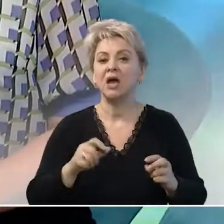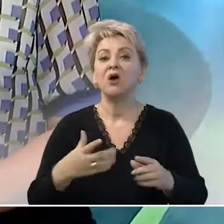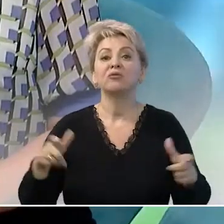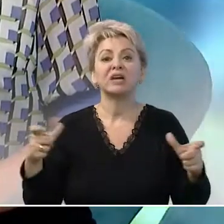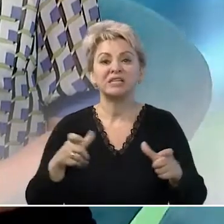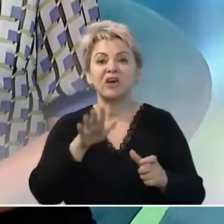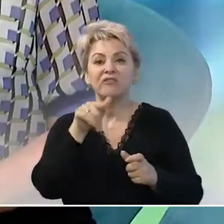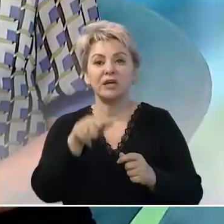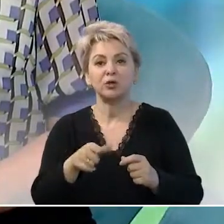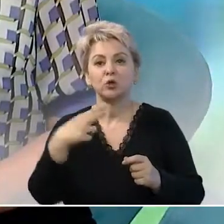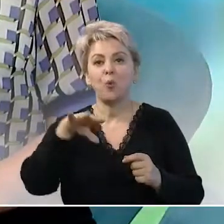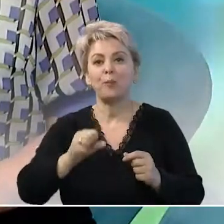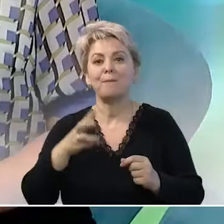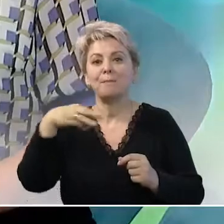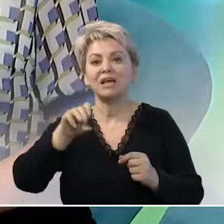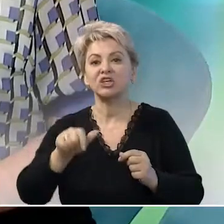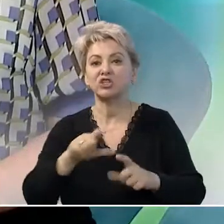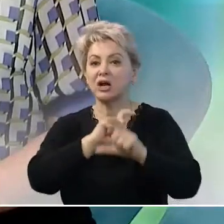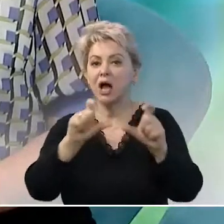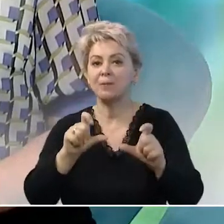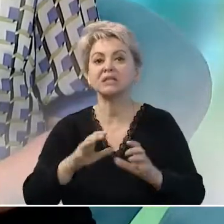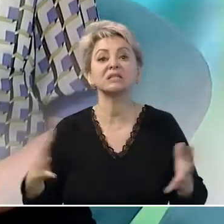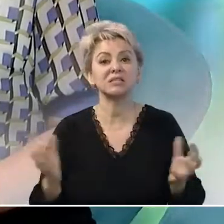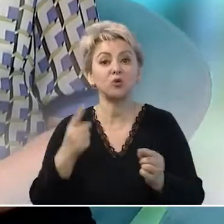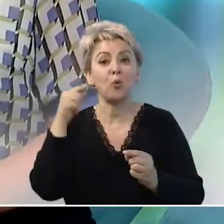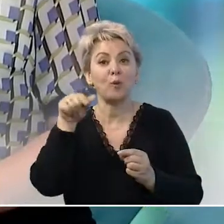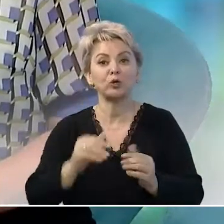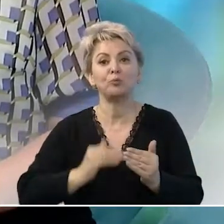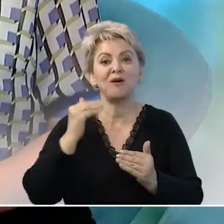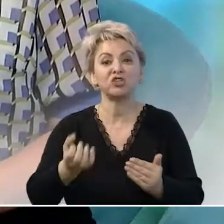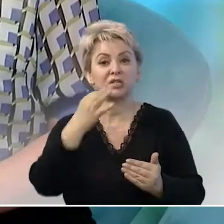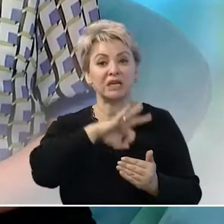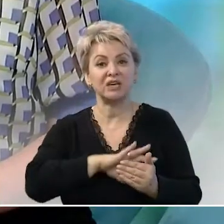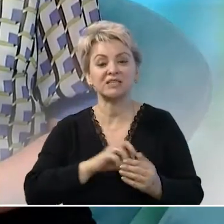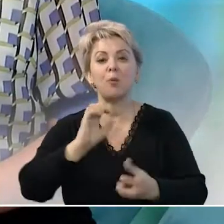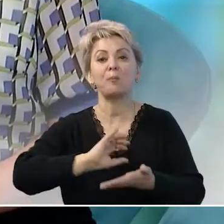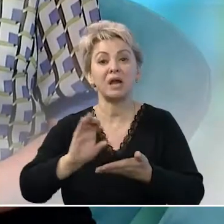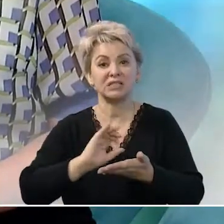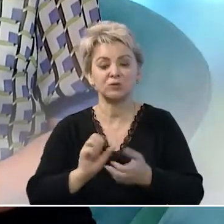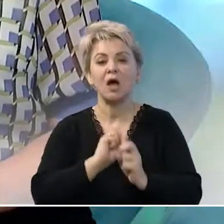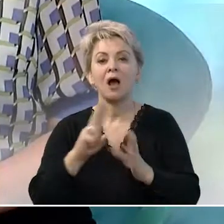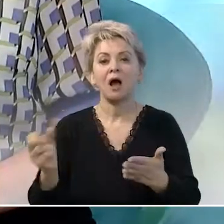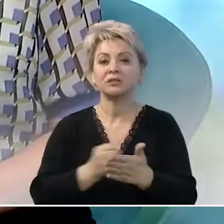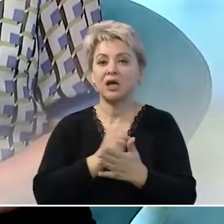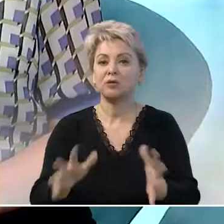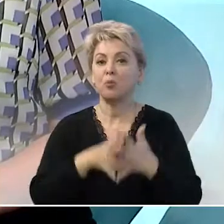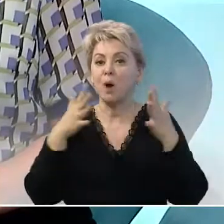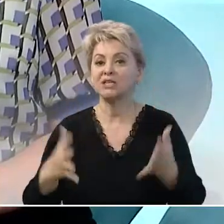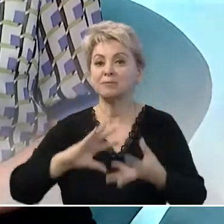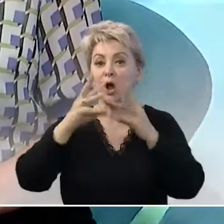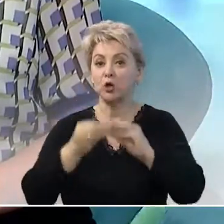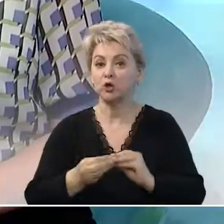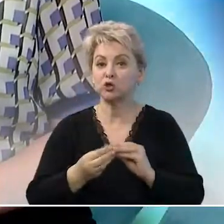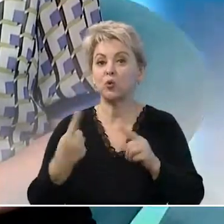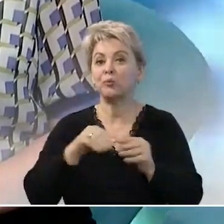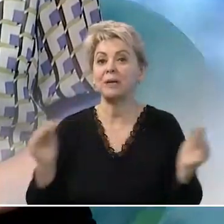кризисные времена топ-менеджеры компаний как никогда озабочены повышением эффективности производства. Как добиться максимального